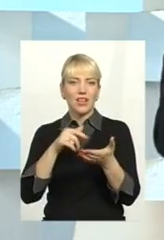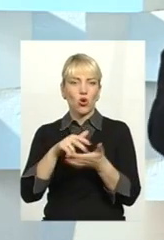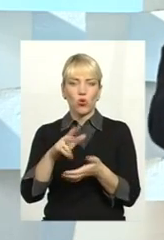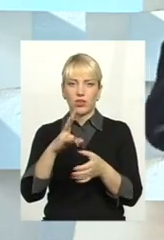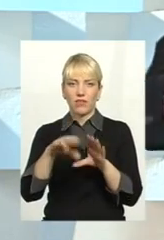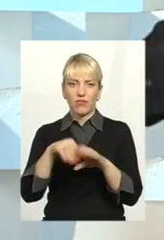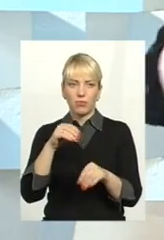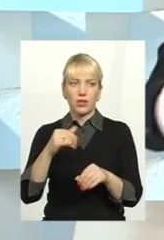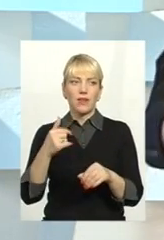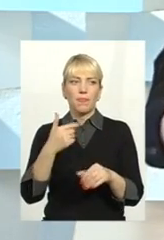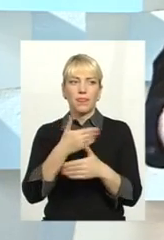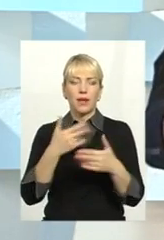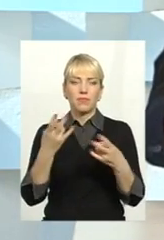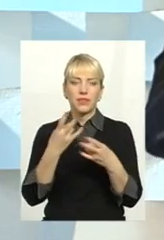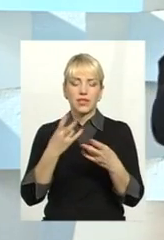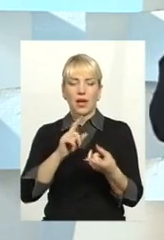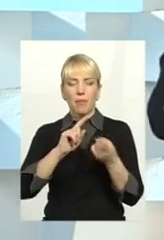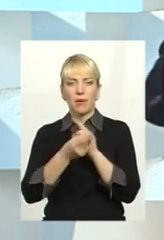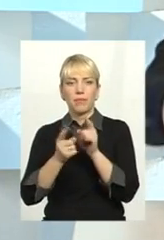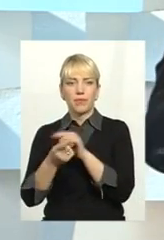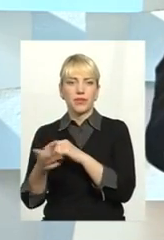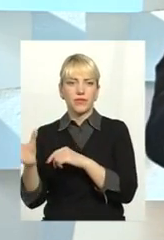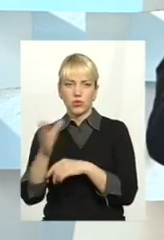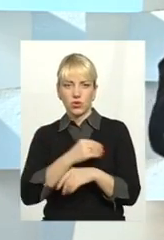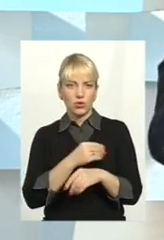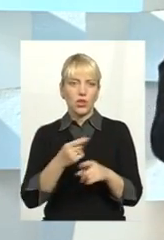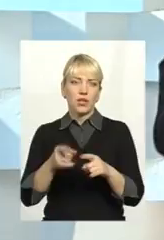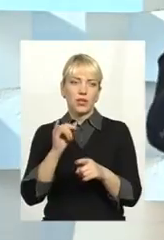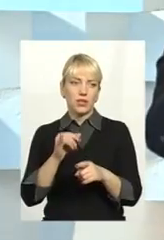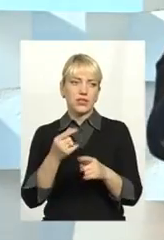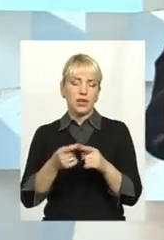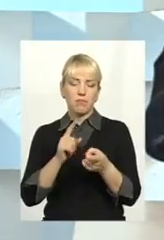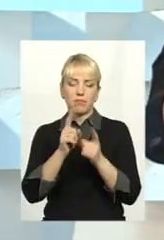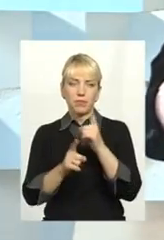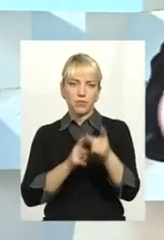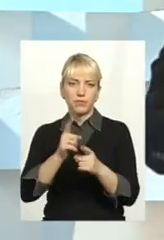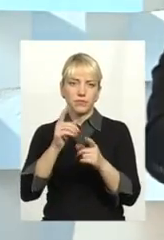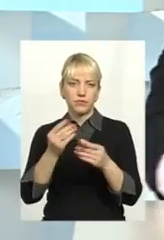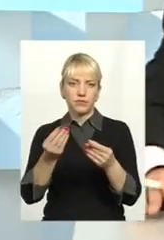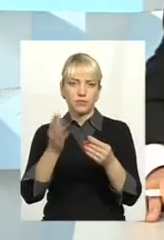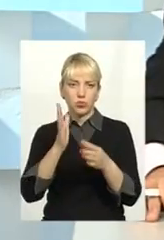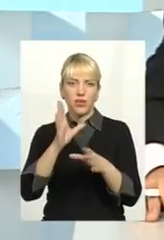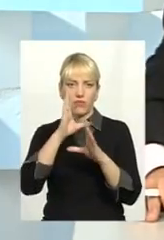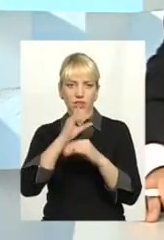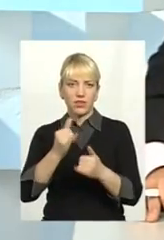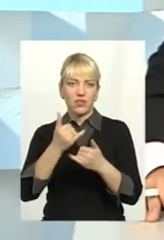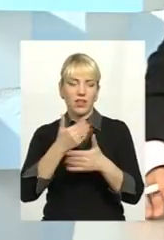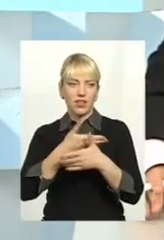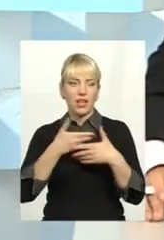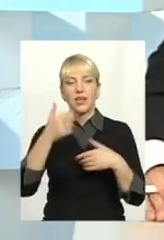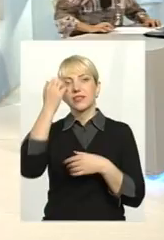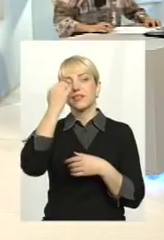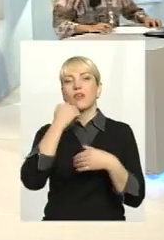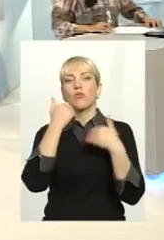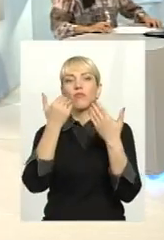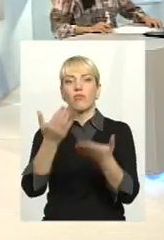Немає, нам треба перезавантаження, і це перезавантаження, воно буде набагато для нас ефективніше. Що ж, дякую